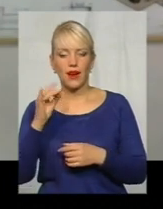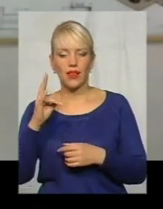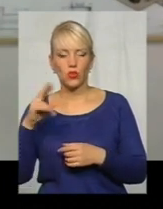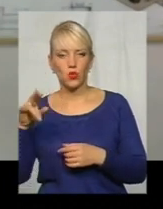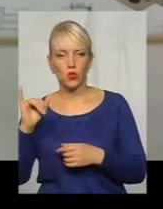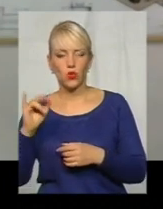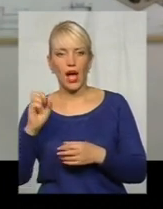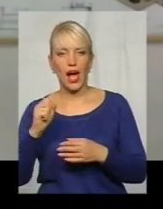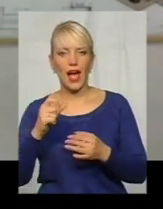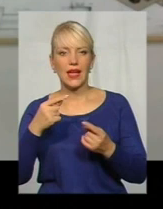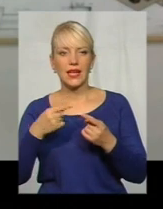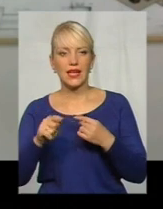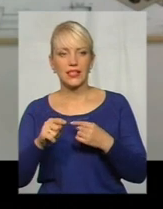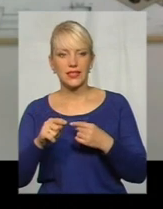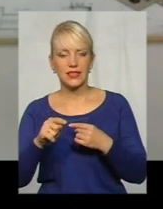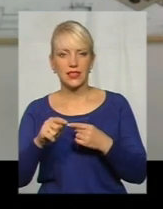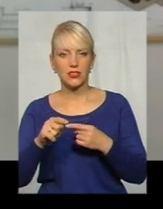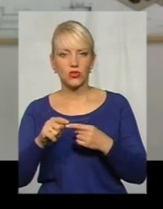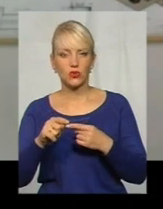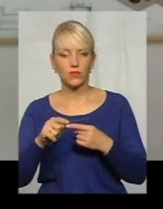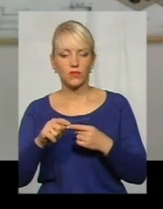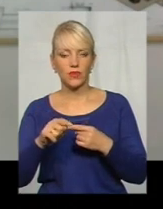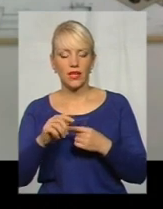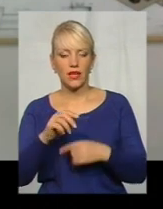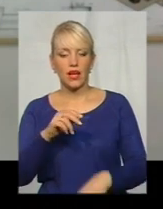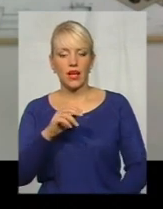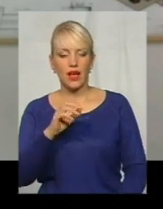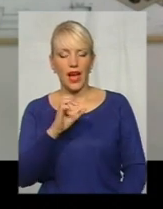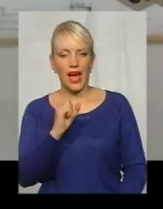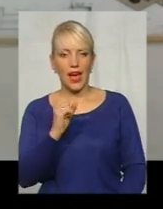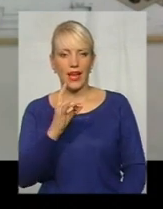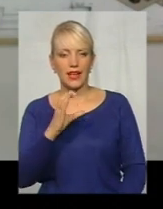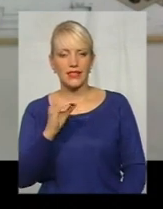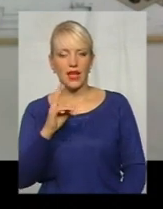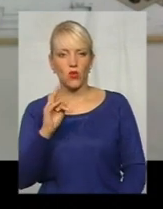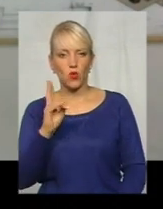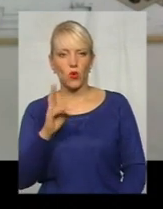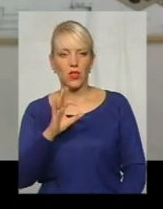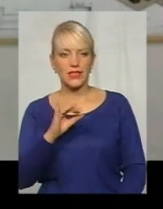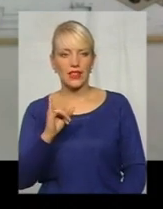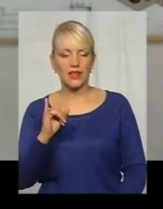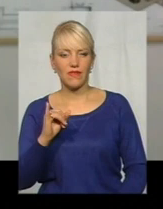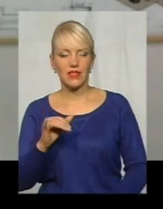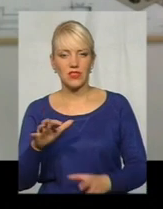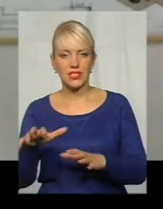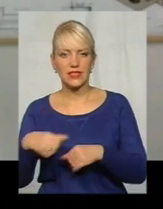пан Арсеній Олександр Іванович збирав особисто